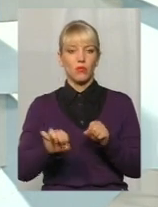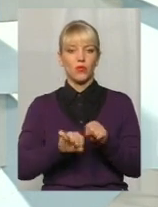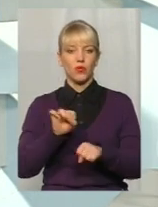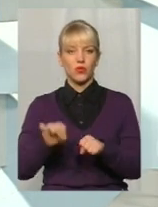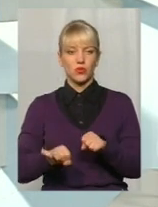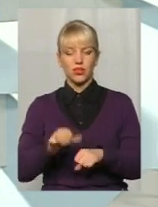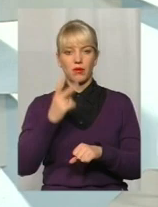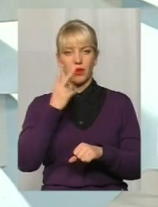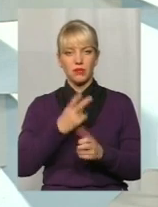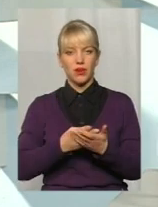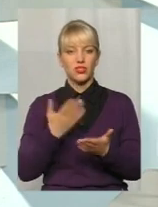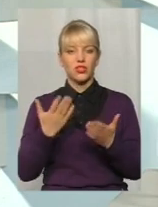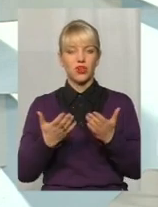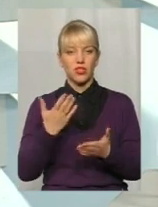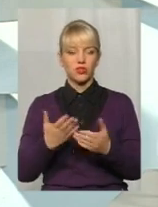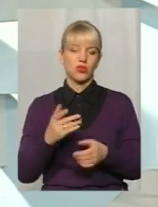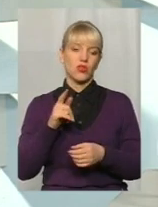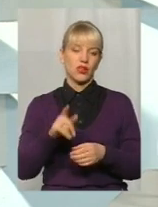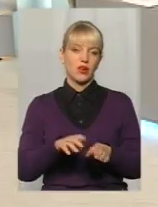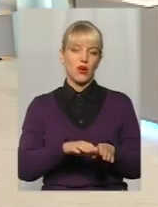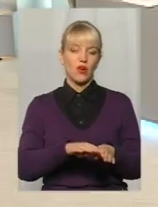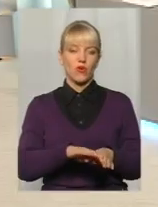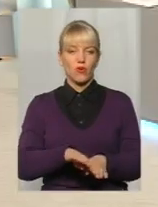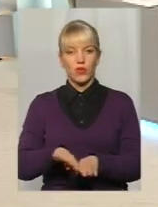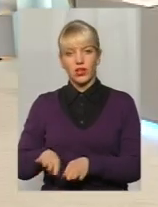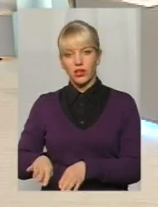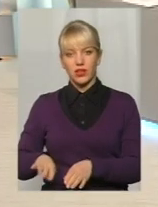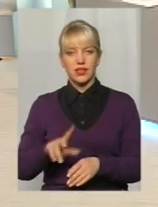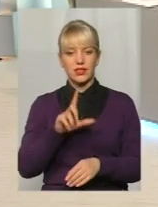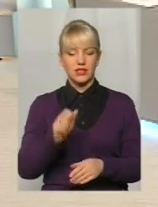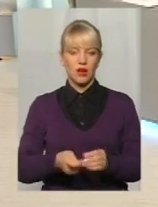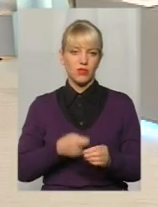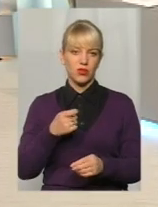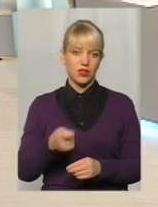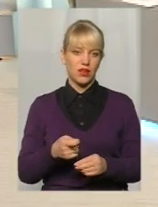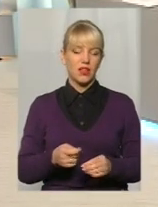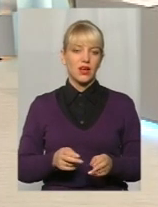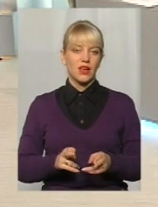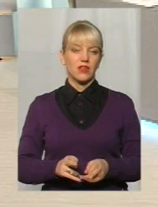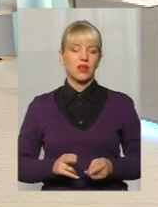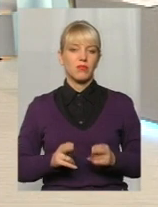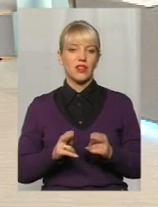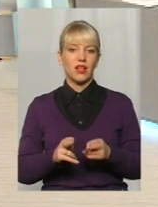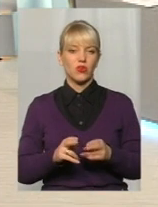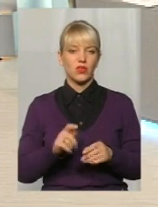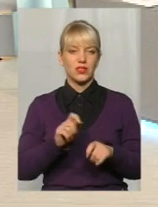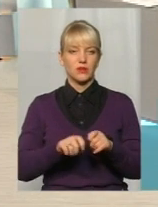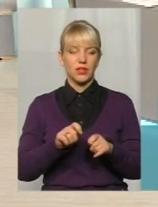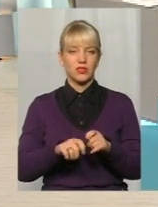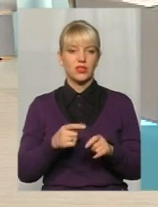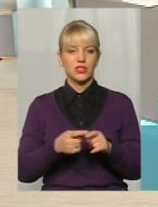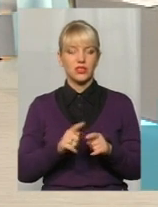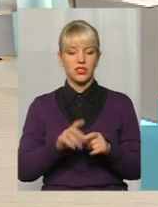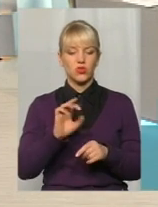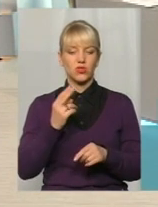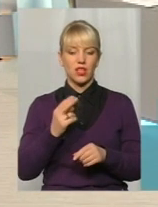передбачено, що у разі їхнього ухилення за поданням кримінально виконавчої інспекції ці соціальні корисні роботи будуть